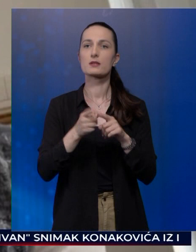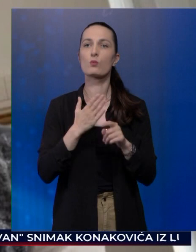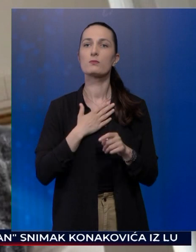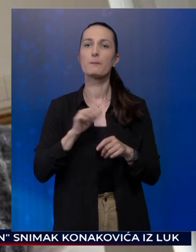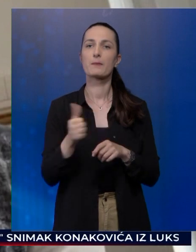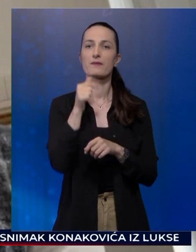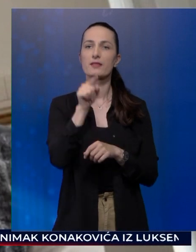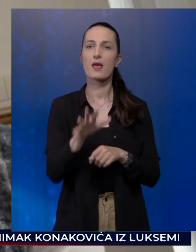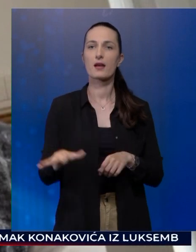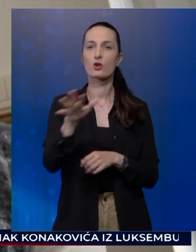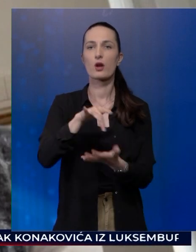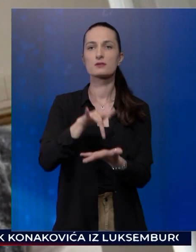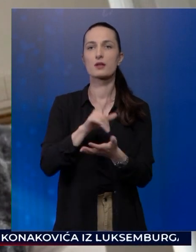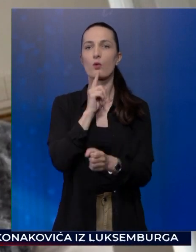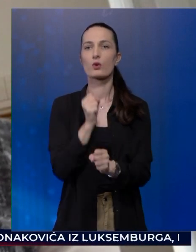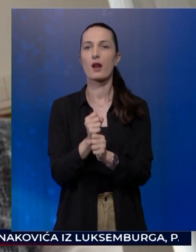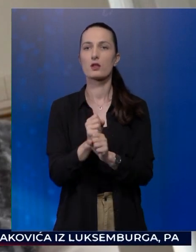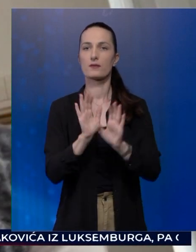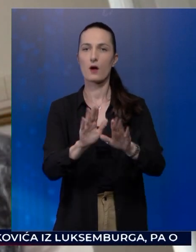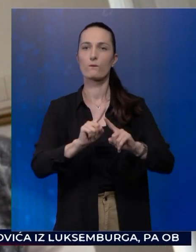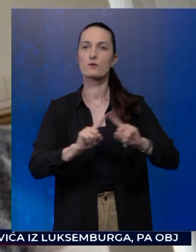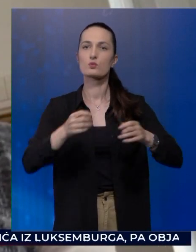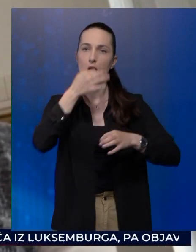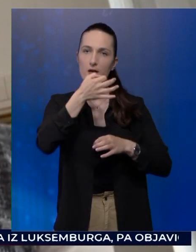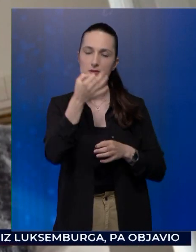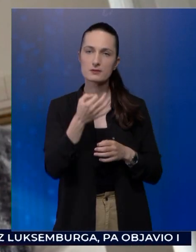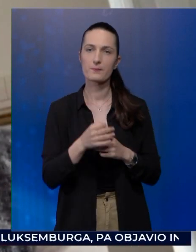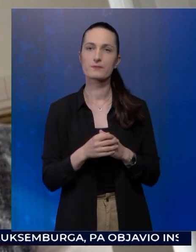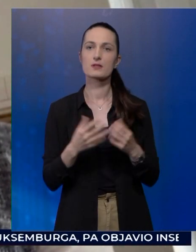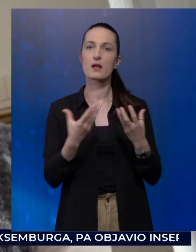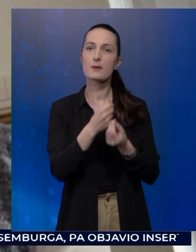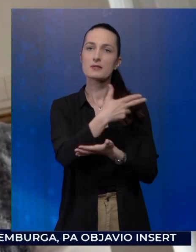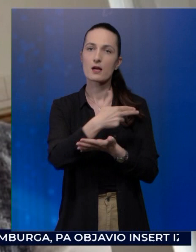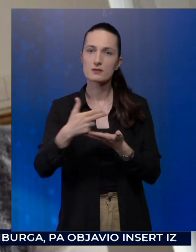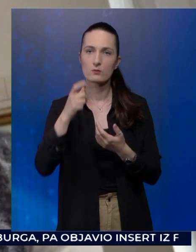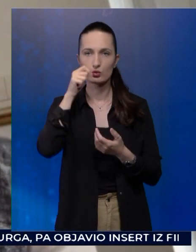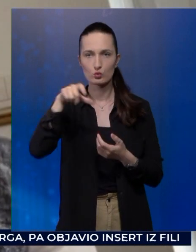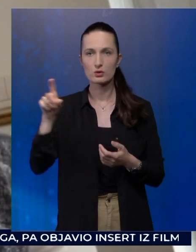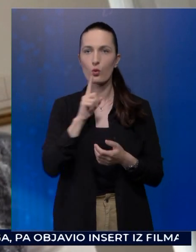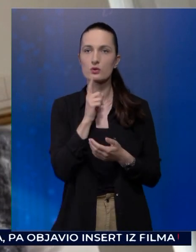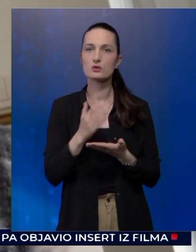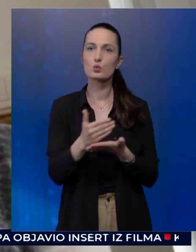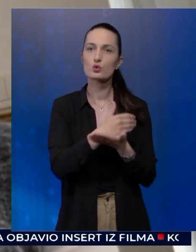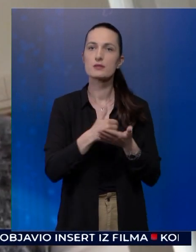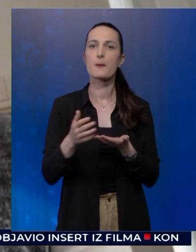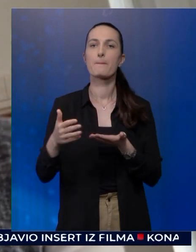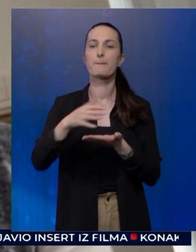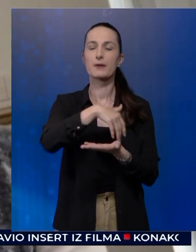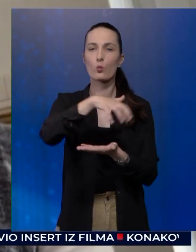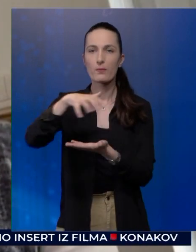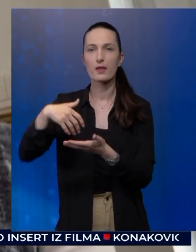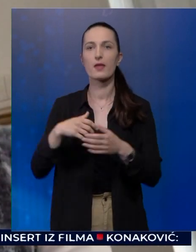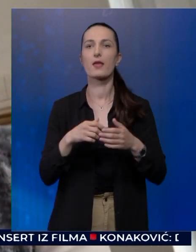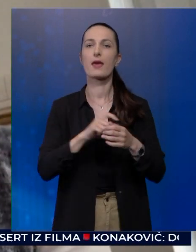taj regionalni laboratorij koji radi takvu vrstu analize, sa kancelarijama ljudi koji služe za prikupljanje